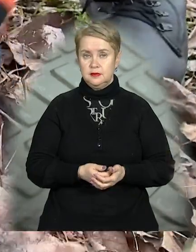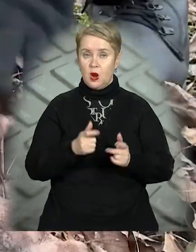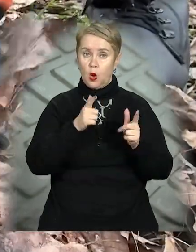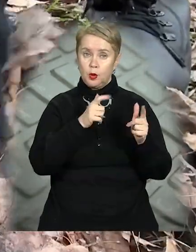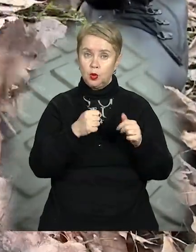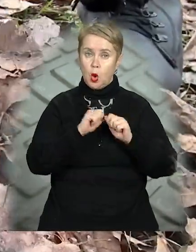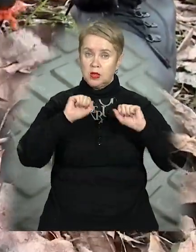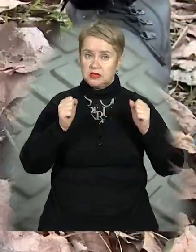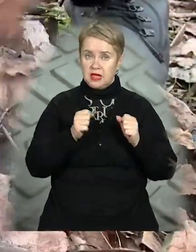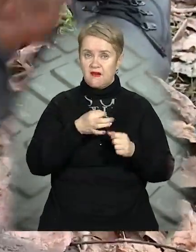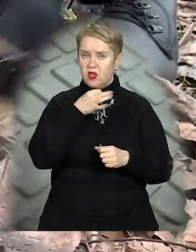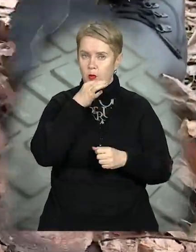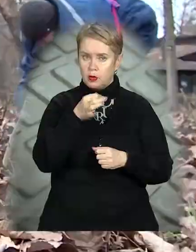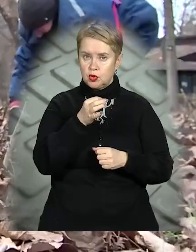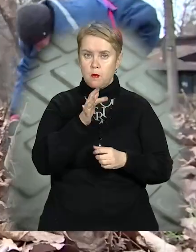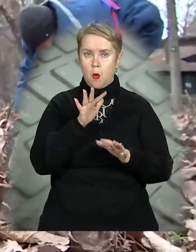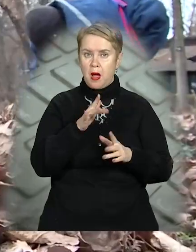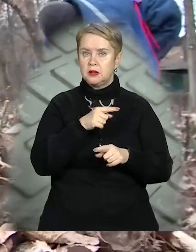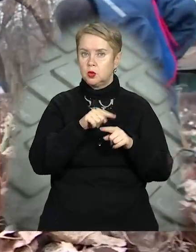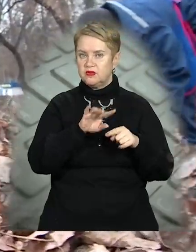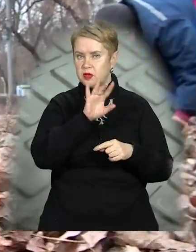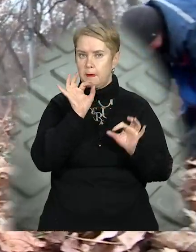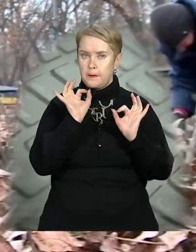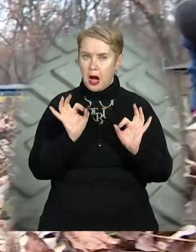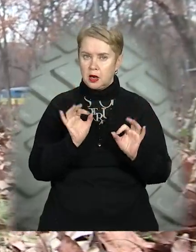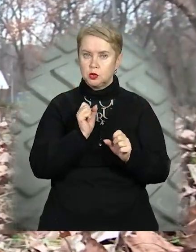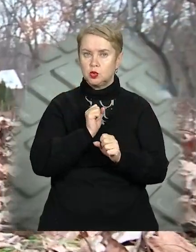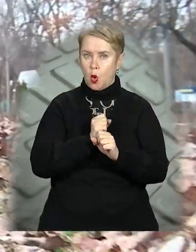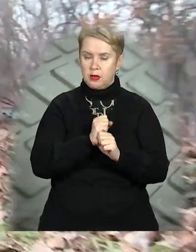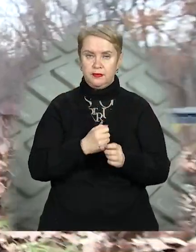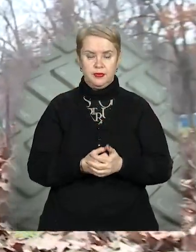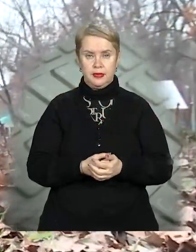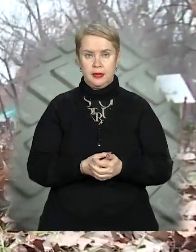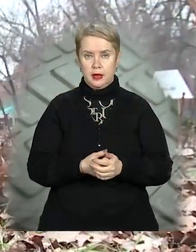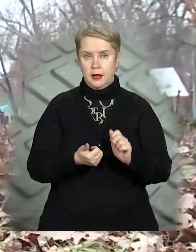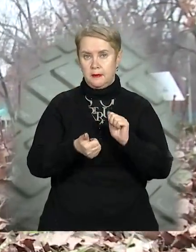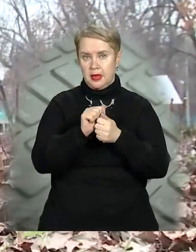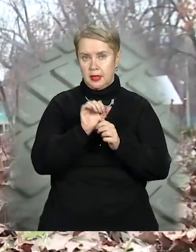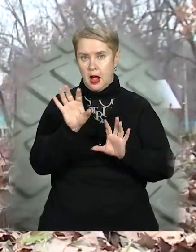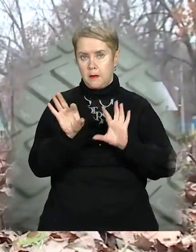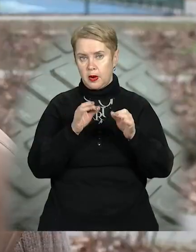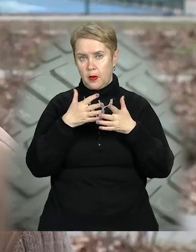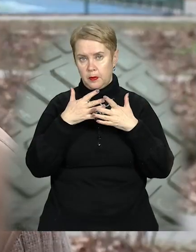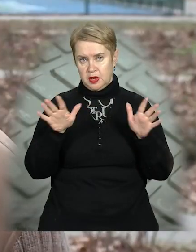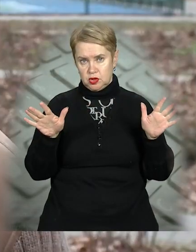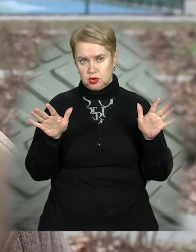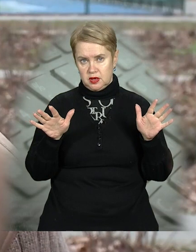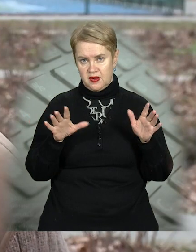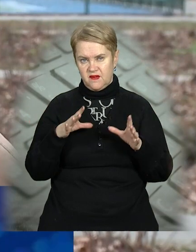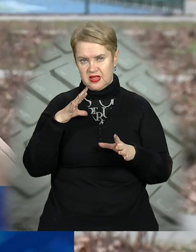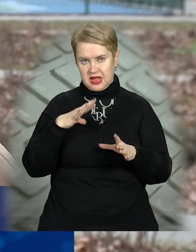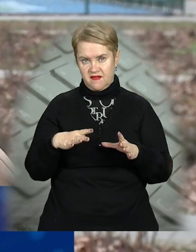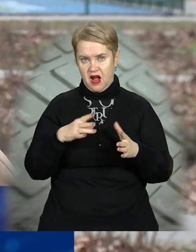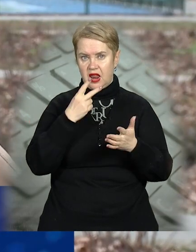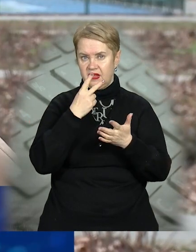Підготовка до зими – найвідповідальніший момент. Тут все має бути правильно зроблене. Міняємо, підбираємо більш витривалі